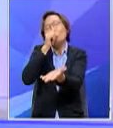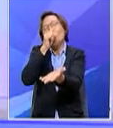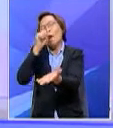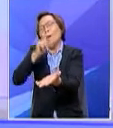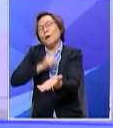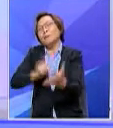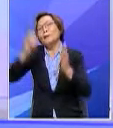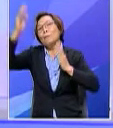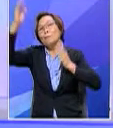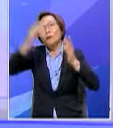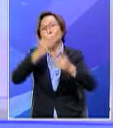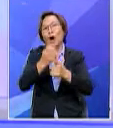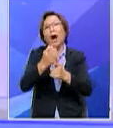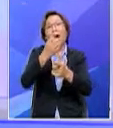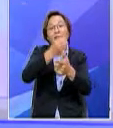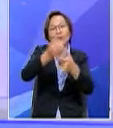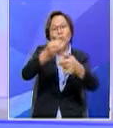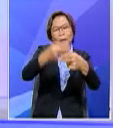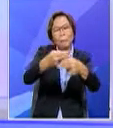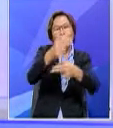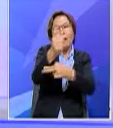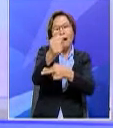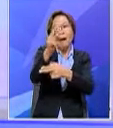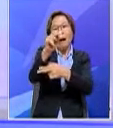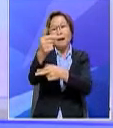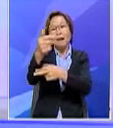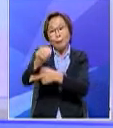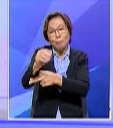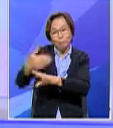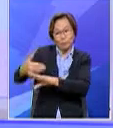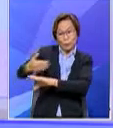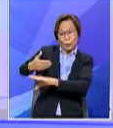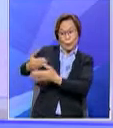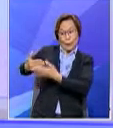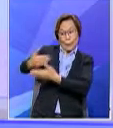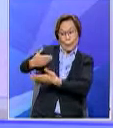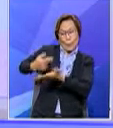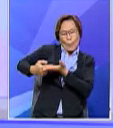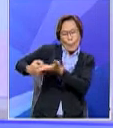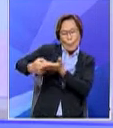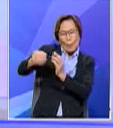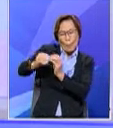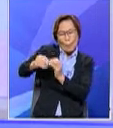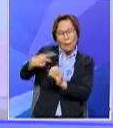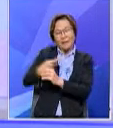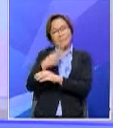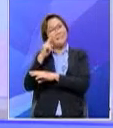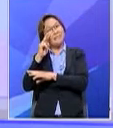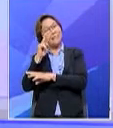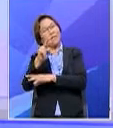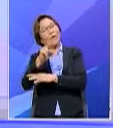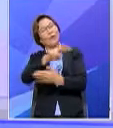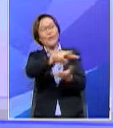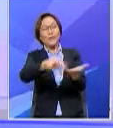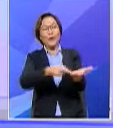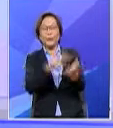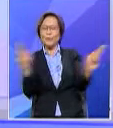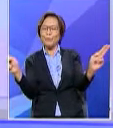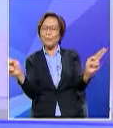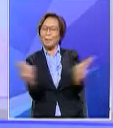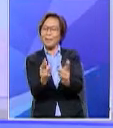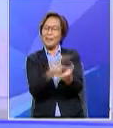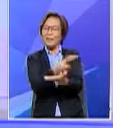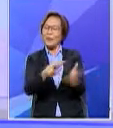Malaysia atau ANAM. Tetapi sebelum kita bicara lebih mendalam, kita saksikan video pendek